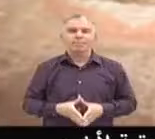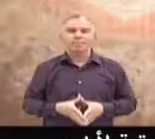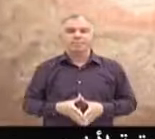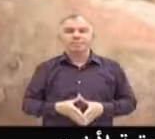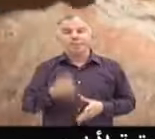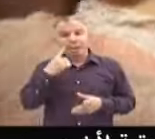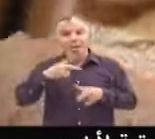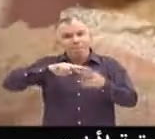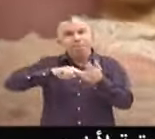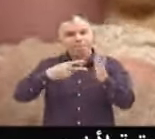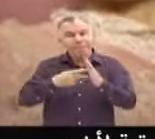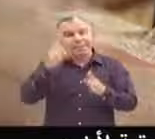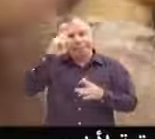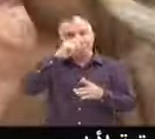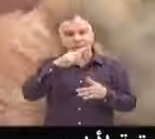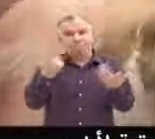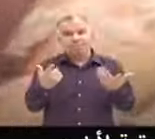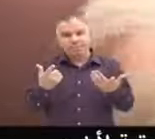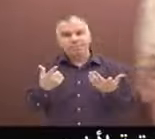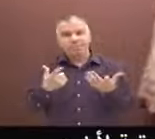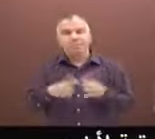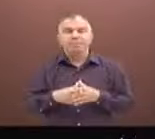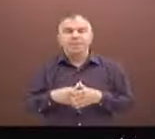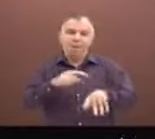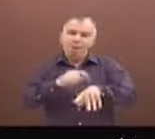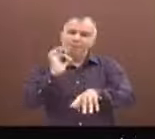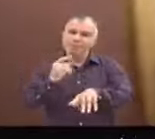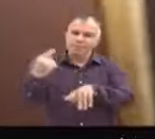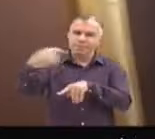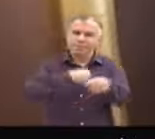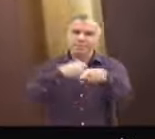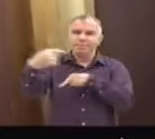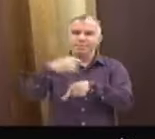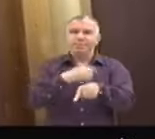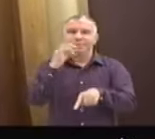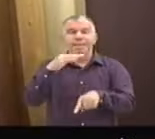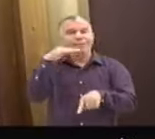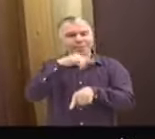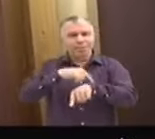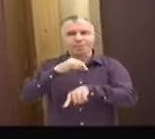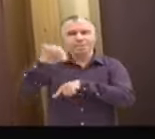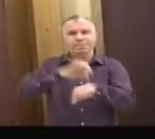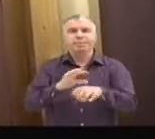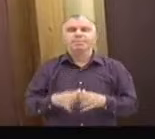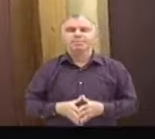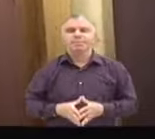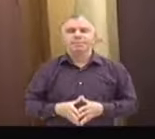Ça va vite à quand même les changements, d'une époque à une... Comme le temps, t pas vu. T'as pas l'impression, mais ça passe très vite.